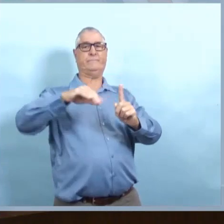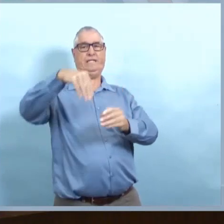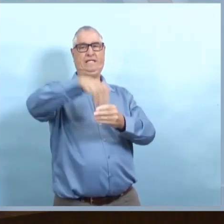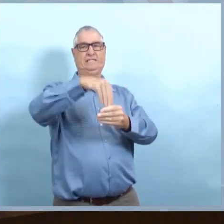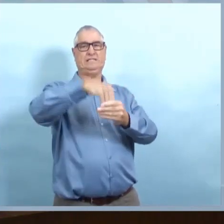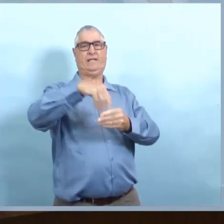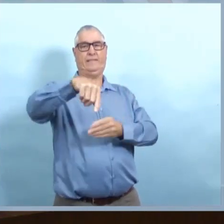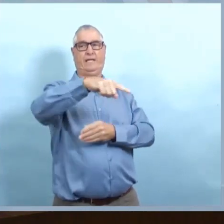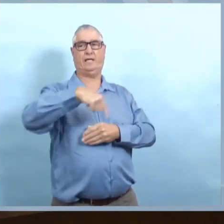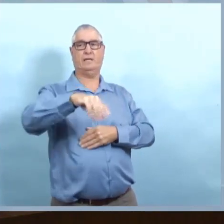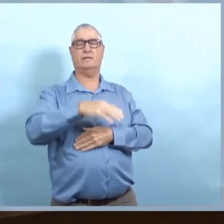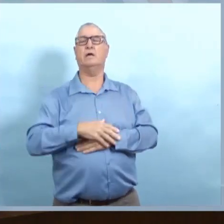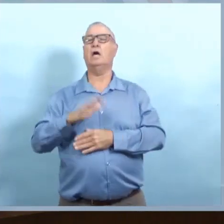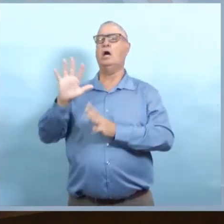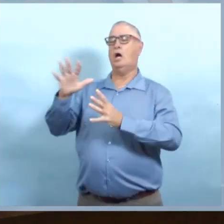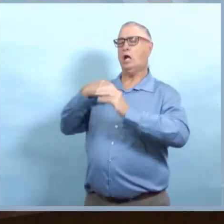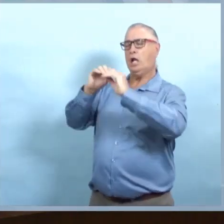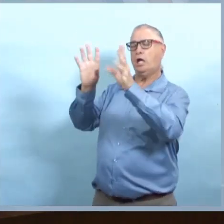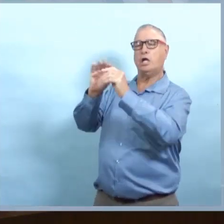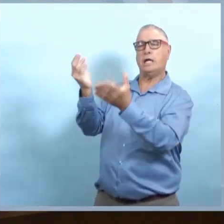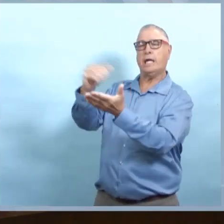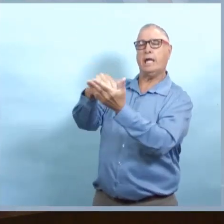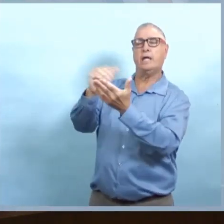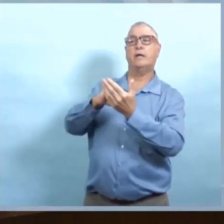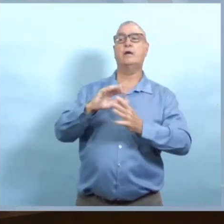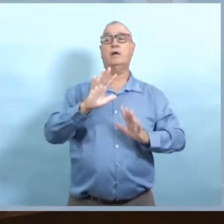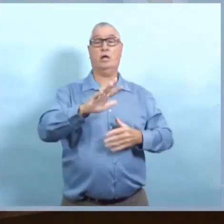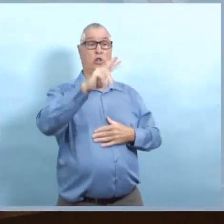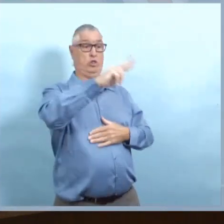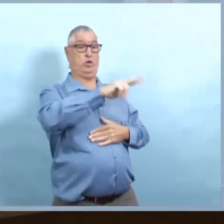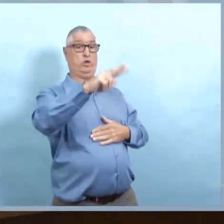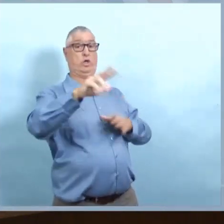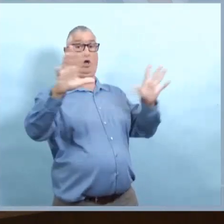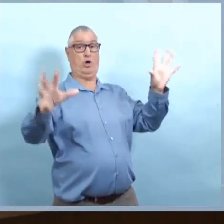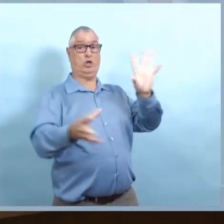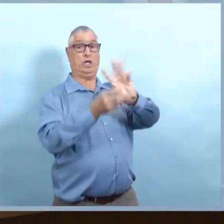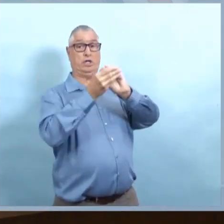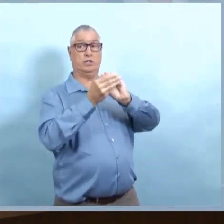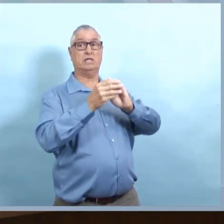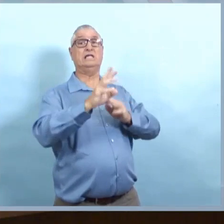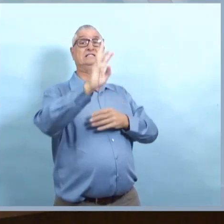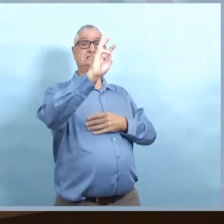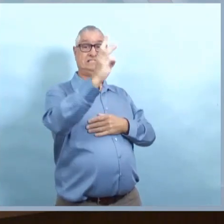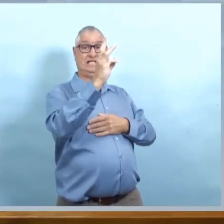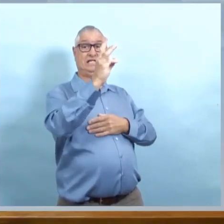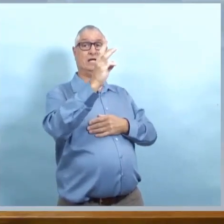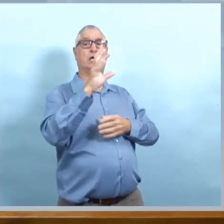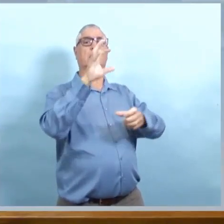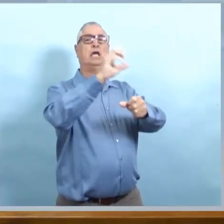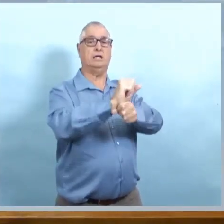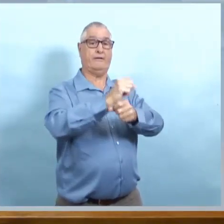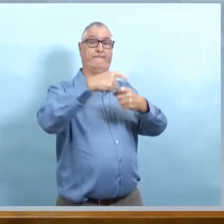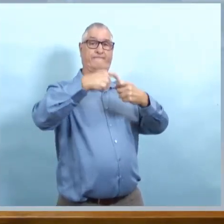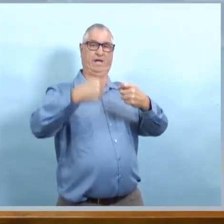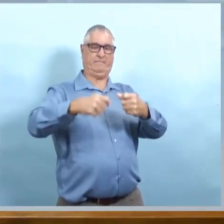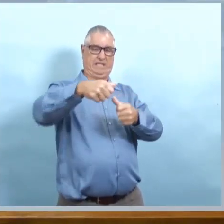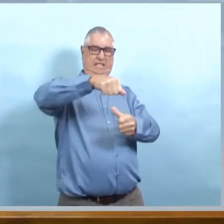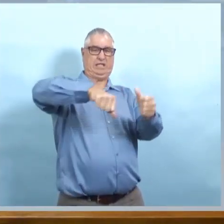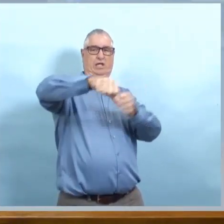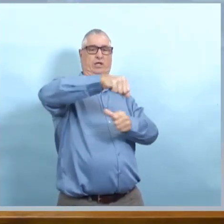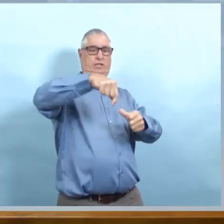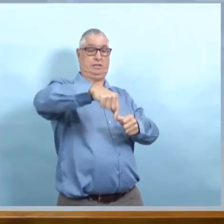Oui, à John Pritchard, c'est 33 cas, dont 6 sont simplement liés dans l'épidémiologie